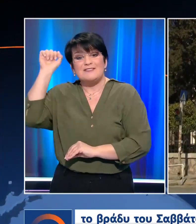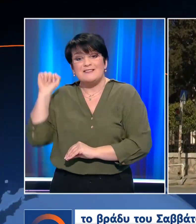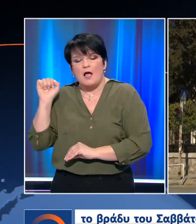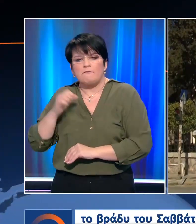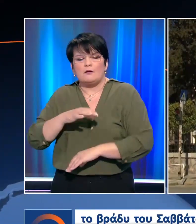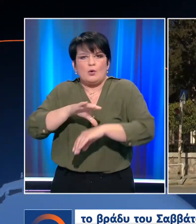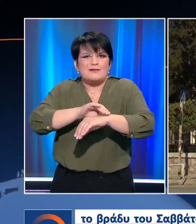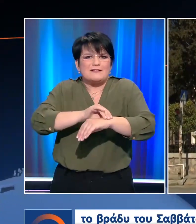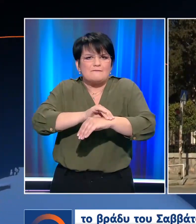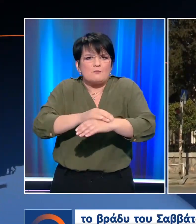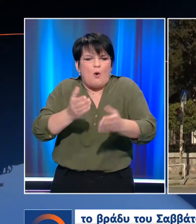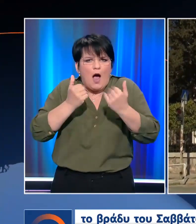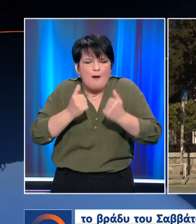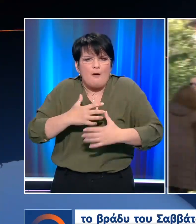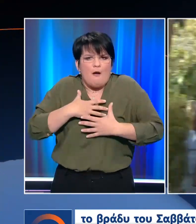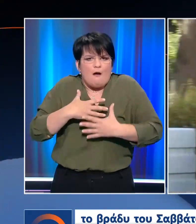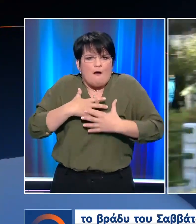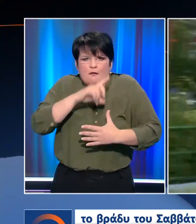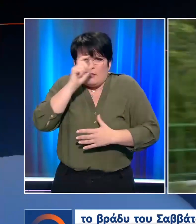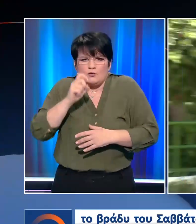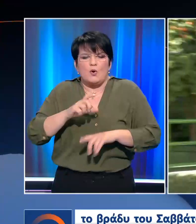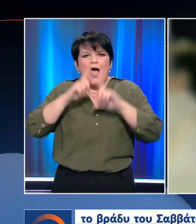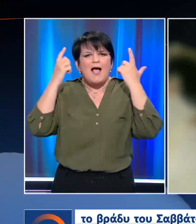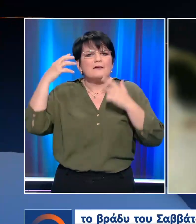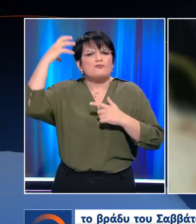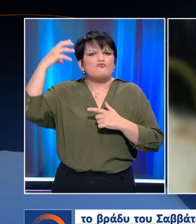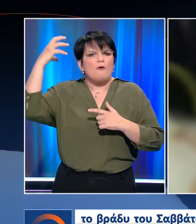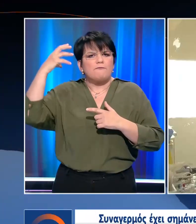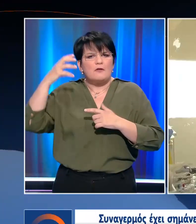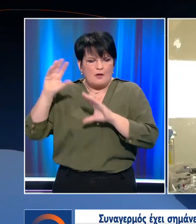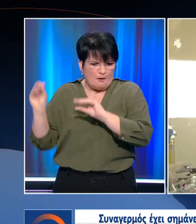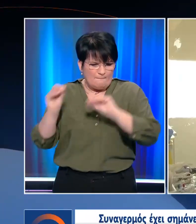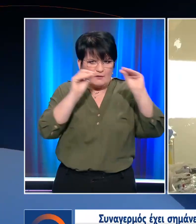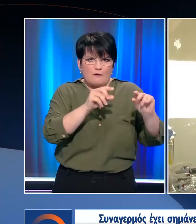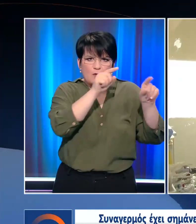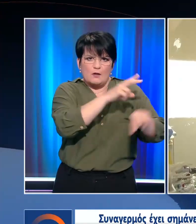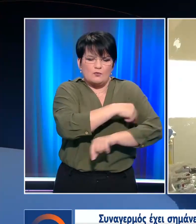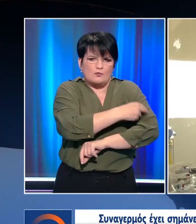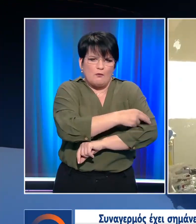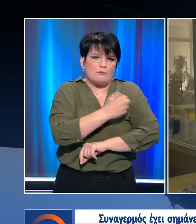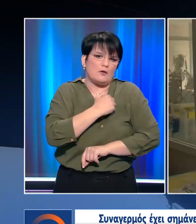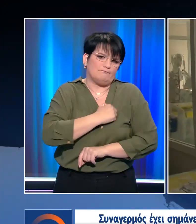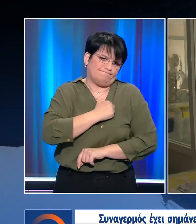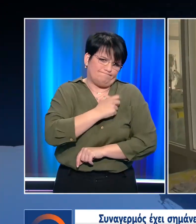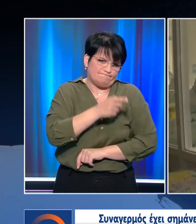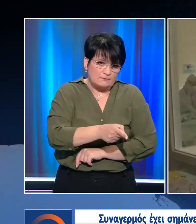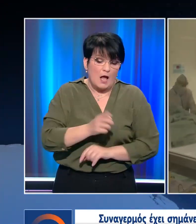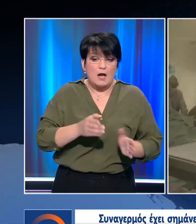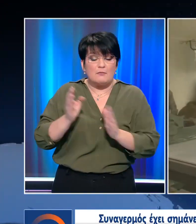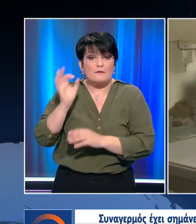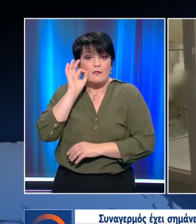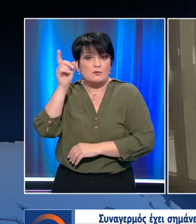σφιγμό και αναπνοή στην εφημερία του πέδων η Αγία Σοφία από τη μητέρα της. Συναγερμός έχει σημάνει για την κατάσταση στα νοσοκομεία της